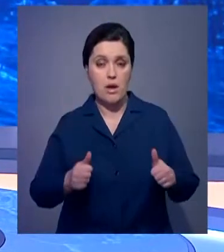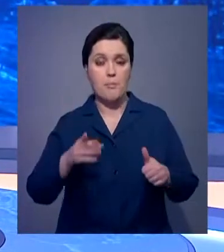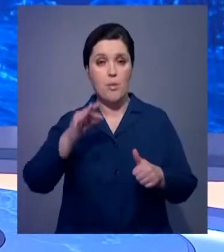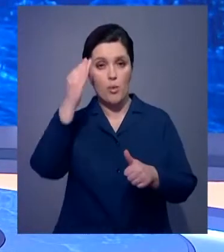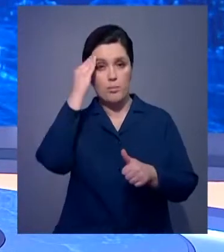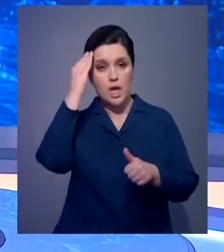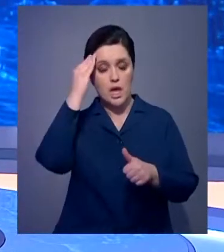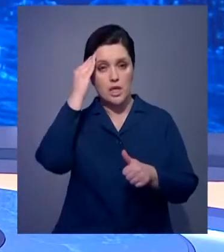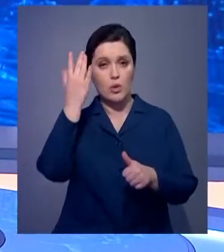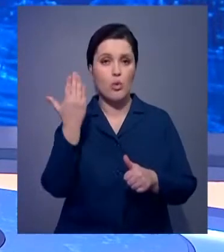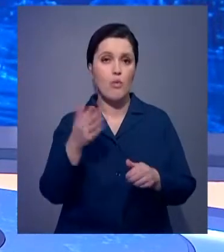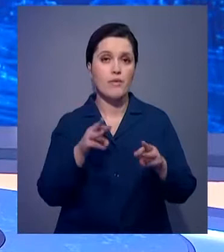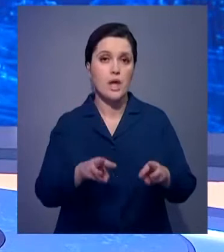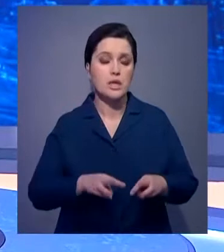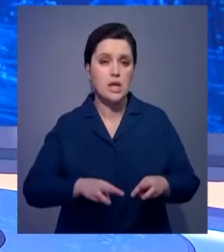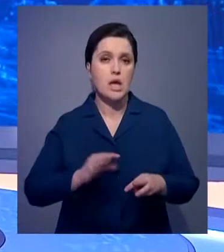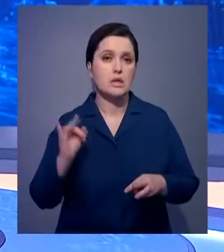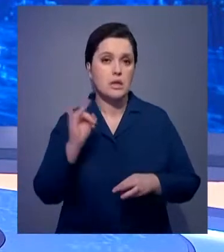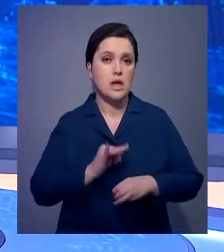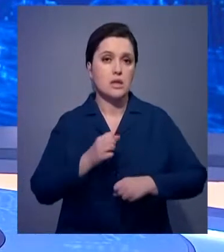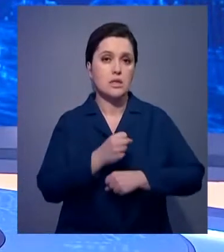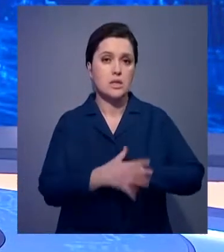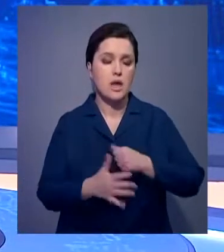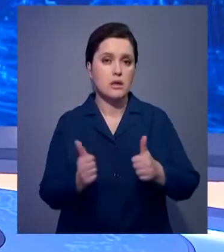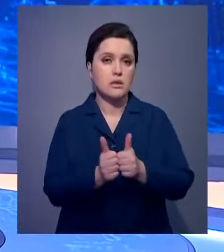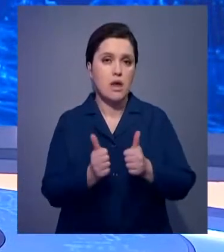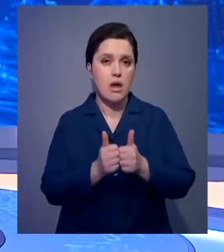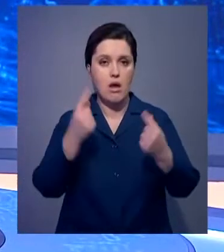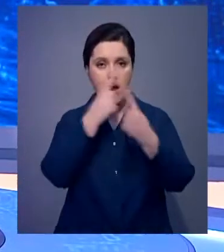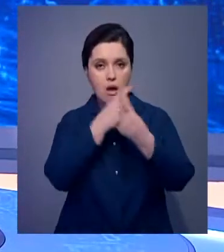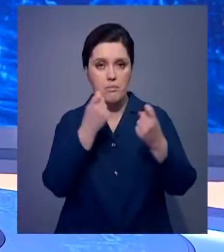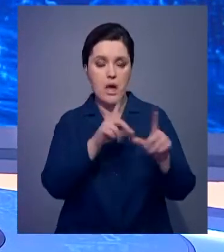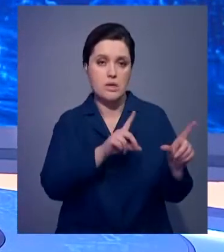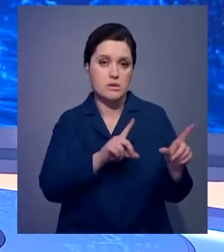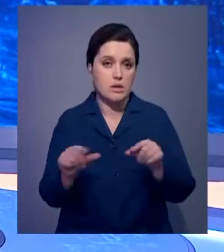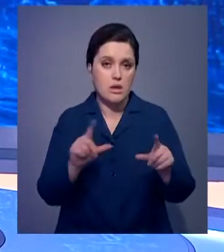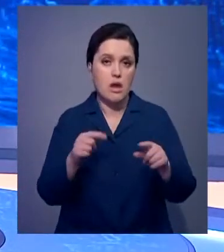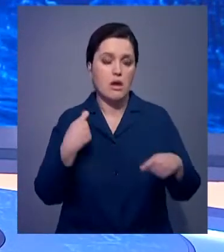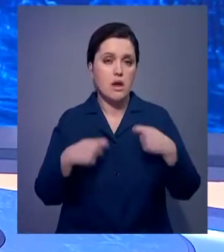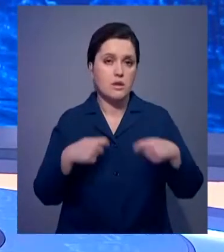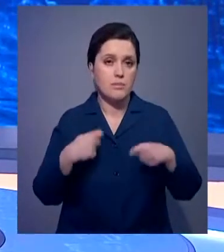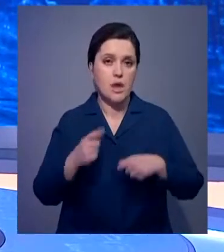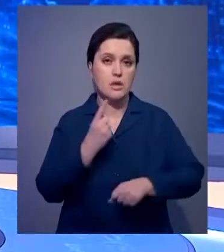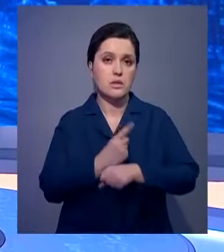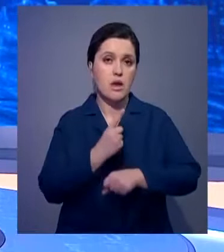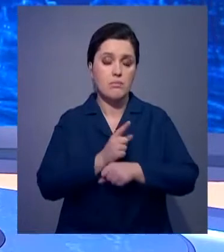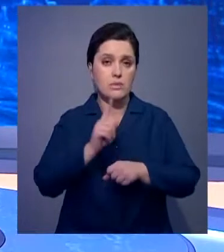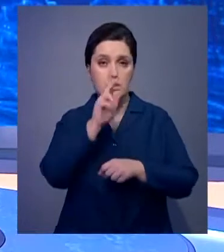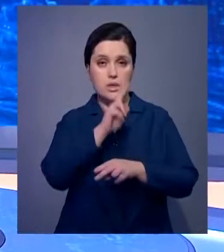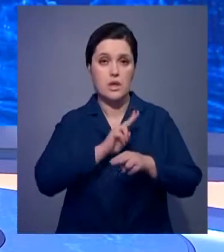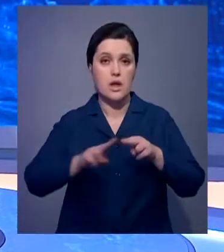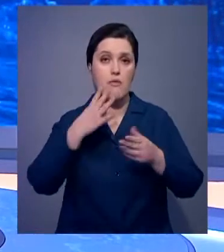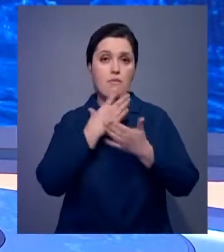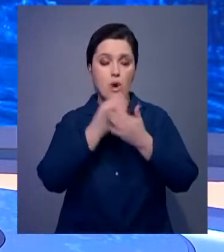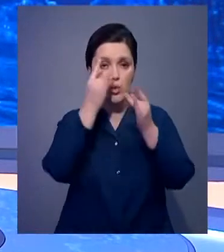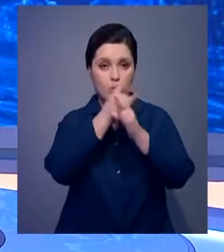По мнению властей, памятники и исторические центры не должны соседствовать с объявлениями о скидках и распродажах. Якобы так Прага теряет свою культуру